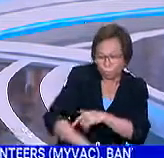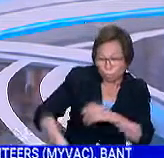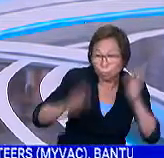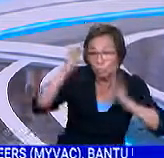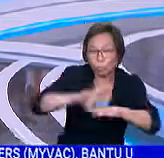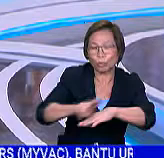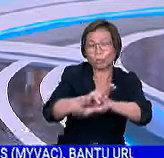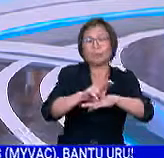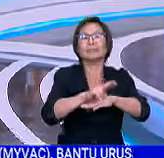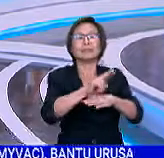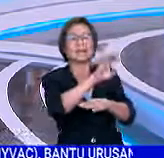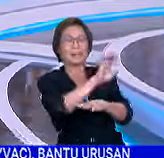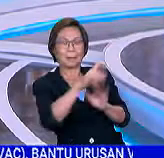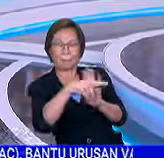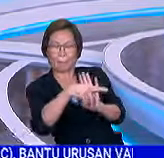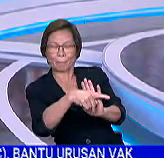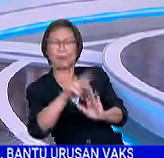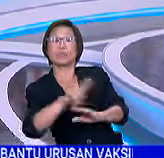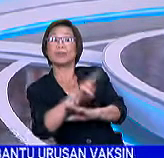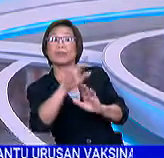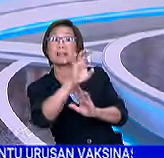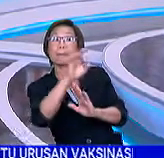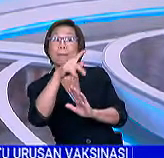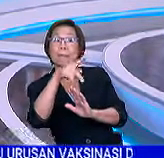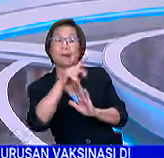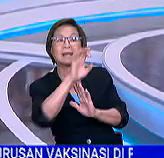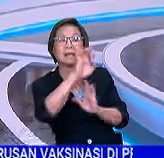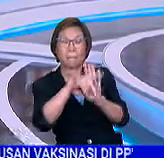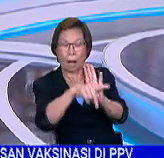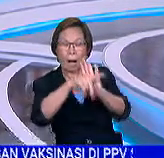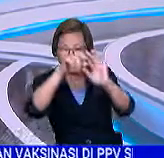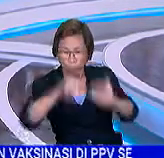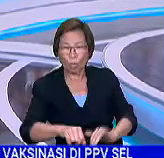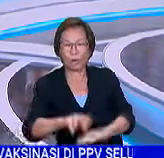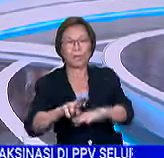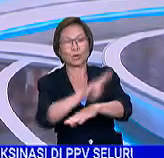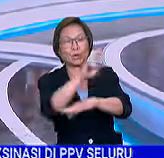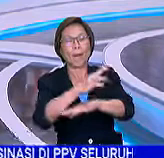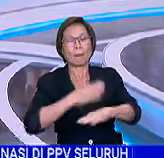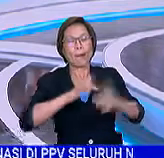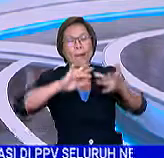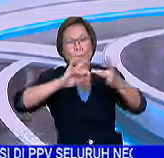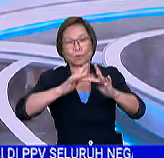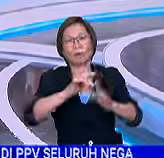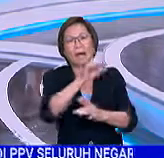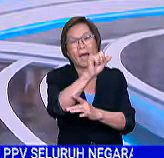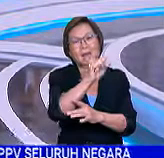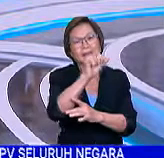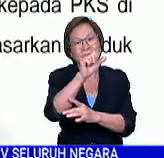menggunakan platform e-pameran yang boleh diakses melalui portal MyAssist MSME.